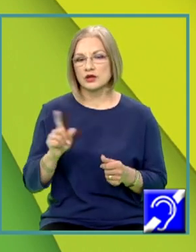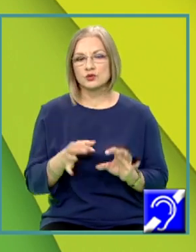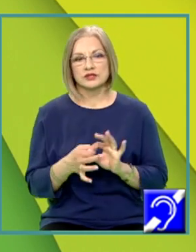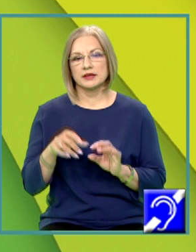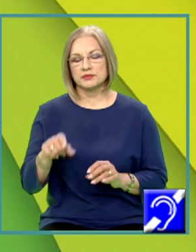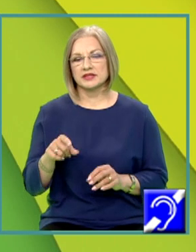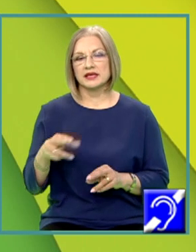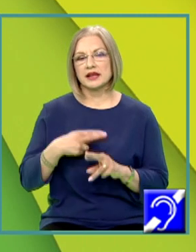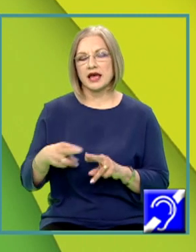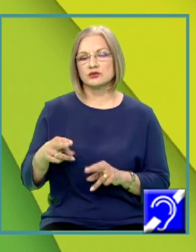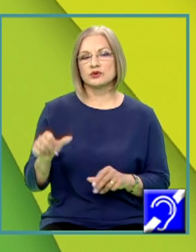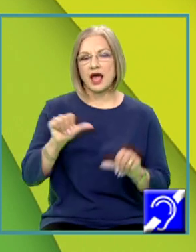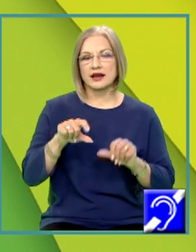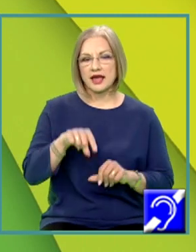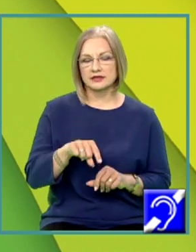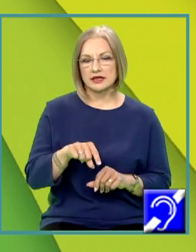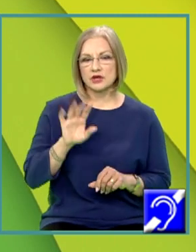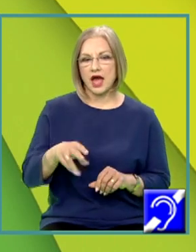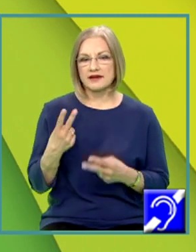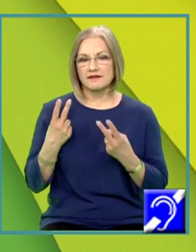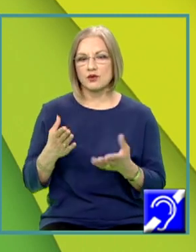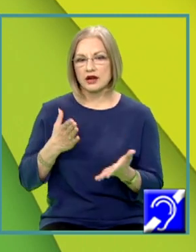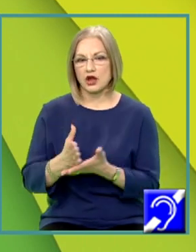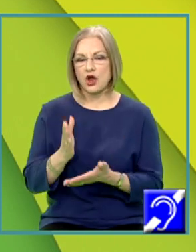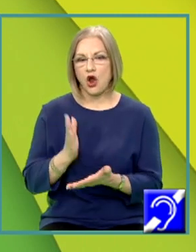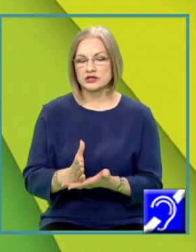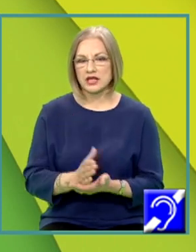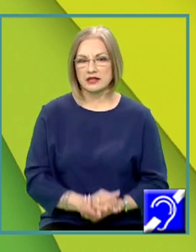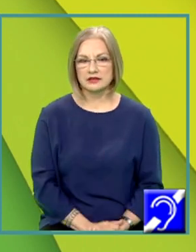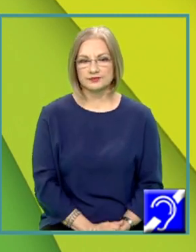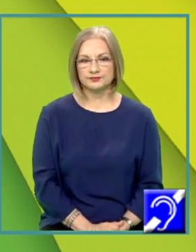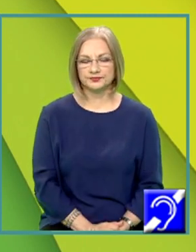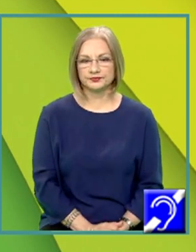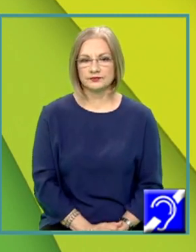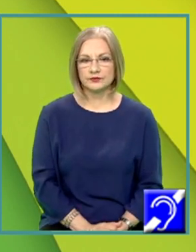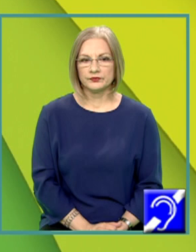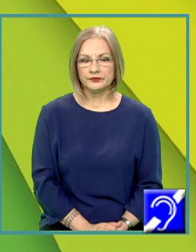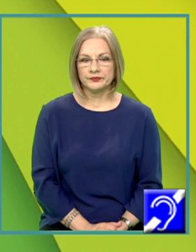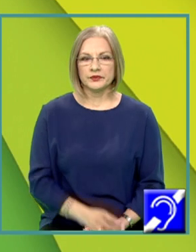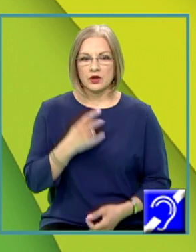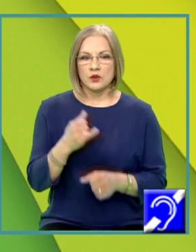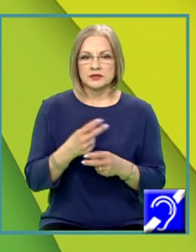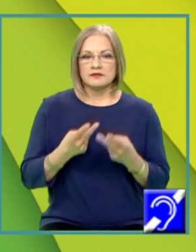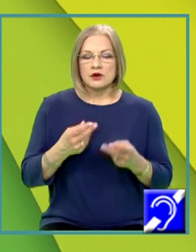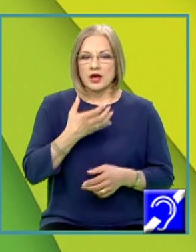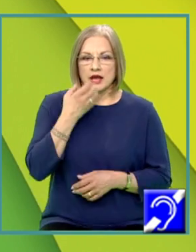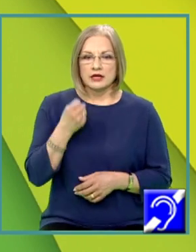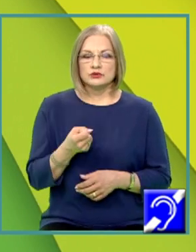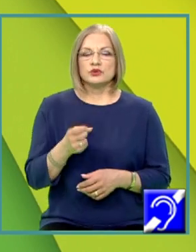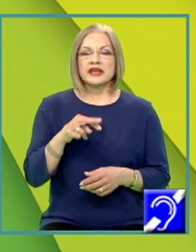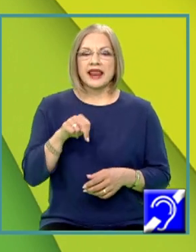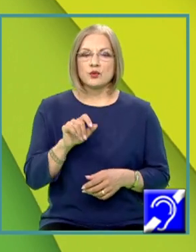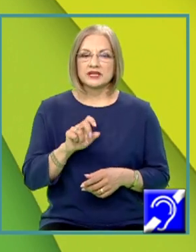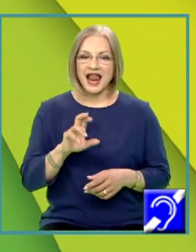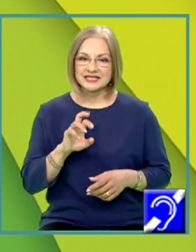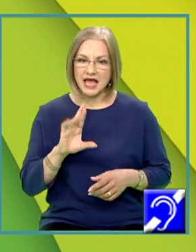reactanților și are o valoare constantă. Observăm, valoarea căldurii de neutralizare